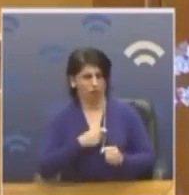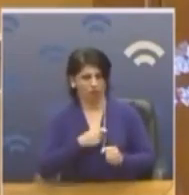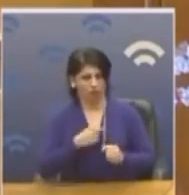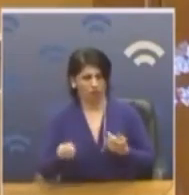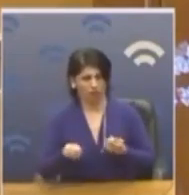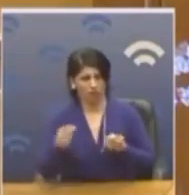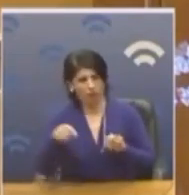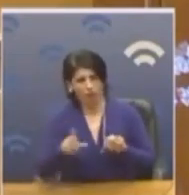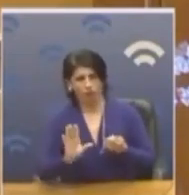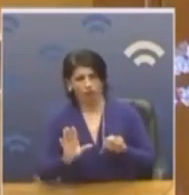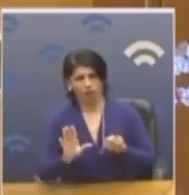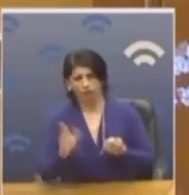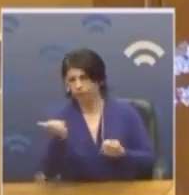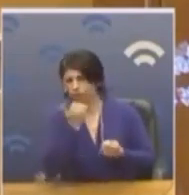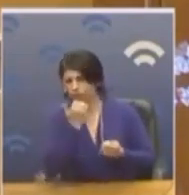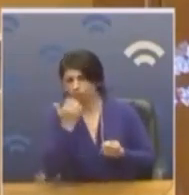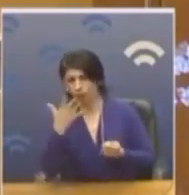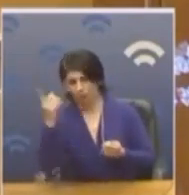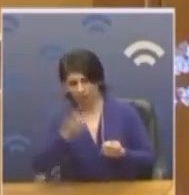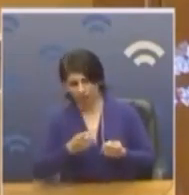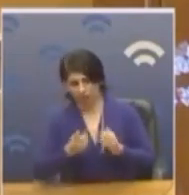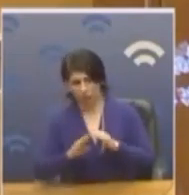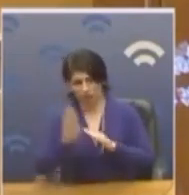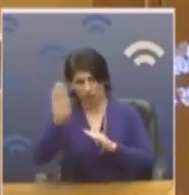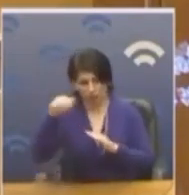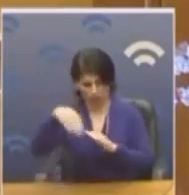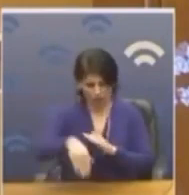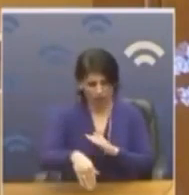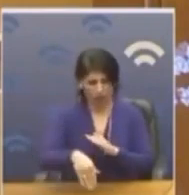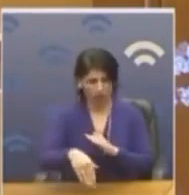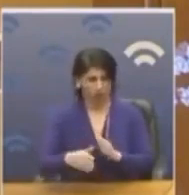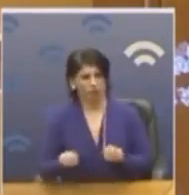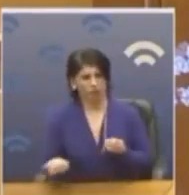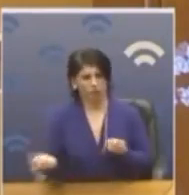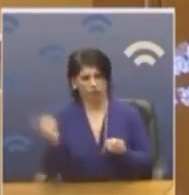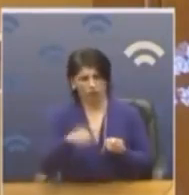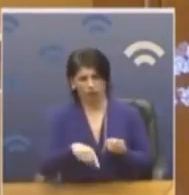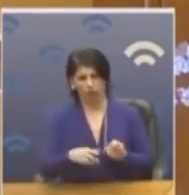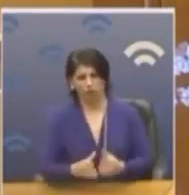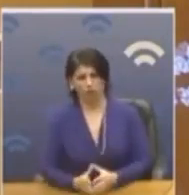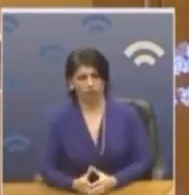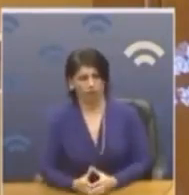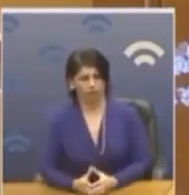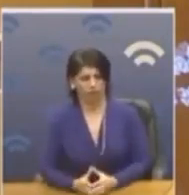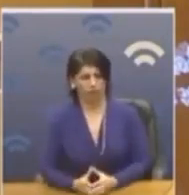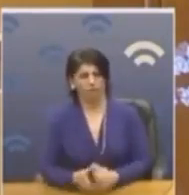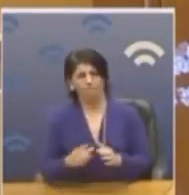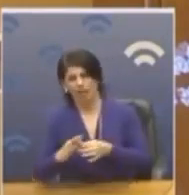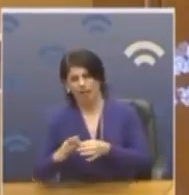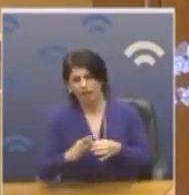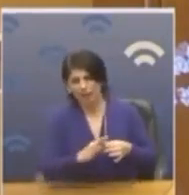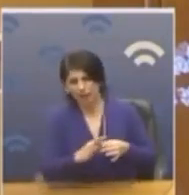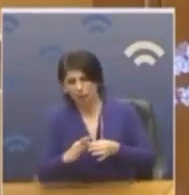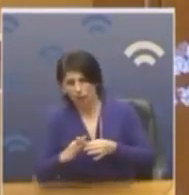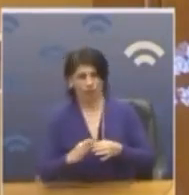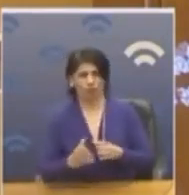αυτό Εάν πέσω έξω 5% προς τα πάνω Ή 10% προς τα κάτω Θα κάνω το άλλο Με άλλα λόγια Εξαρτόμενες από